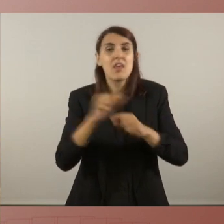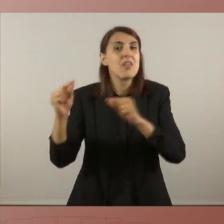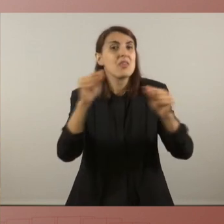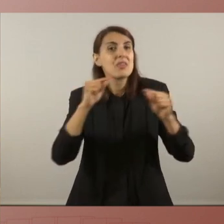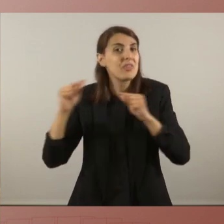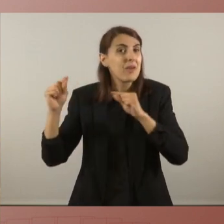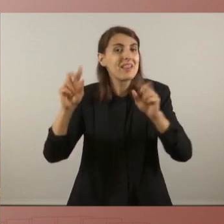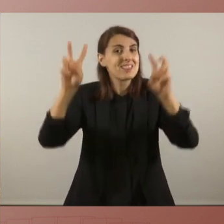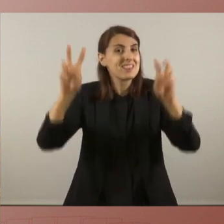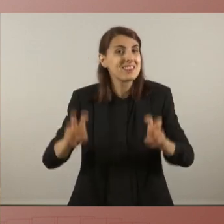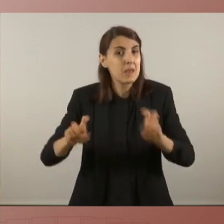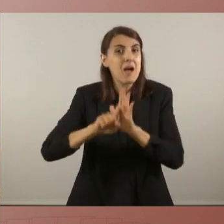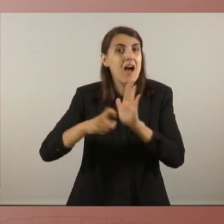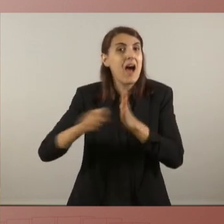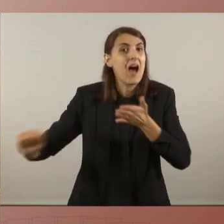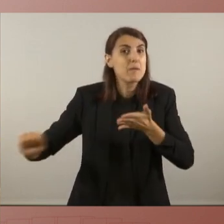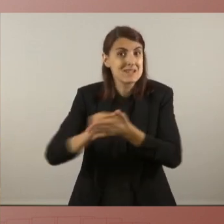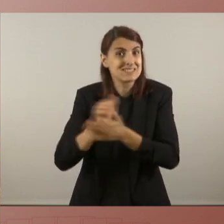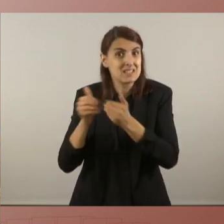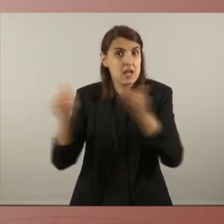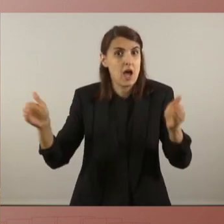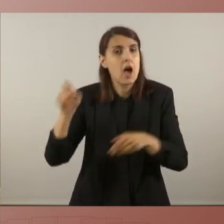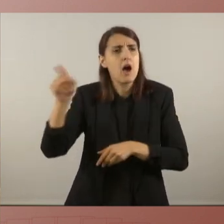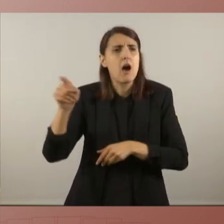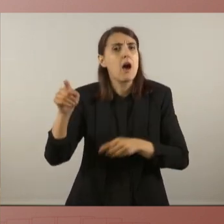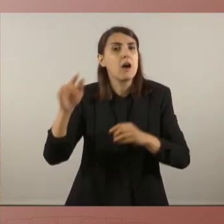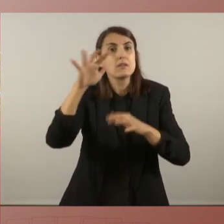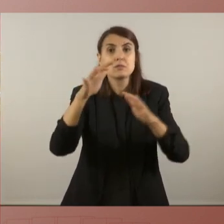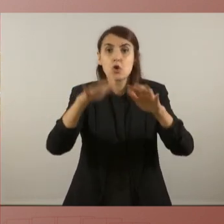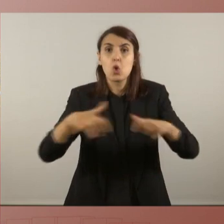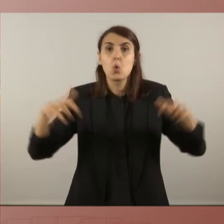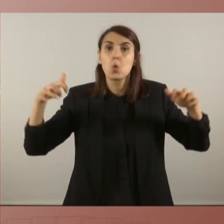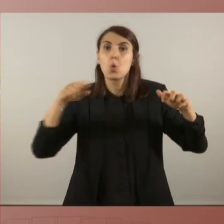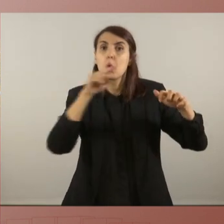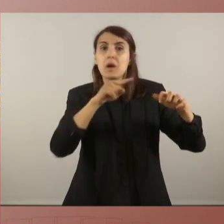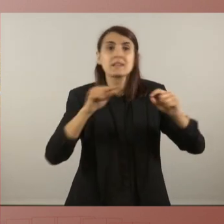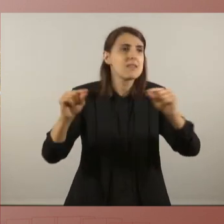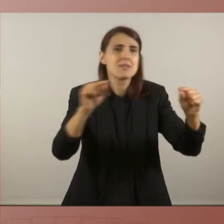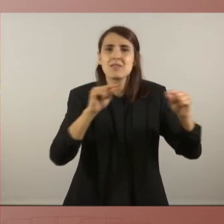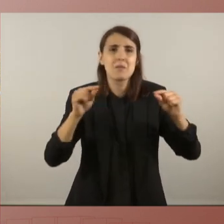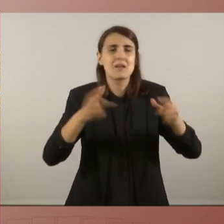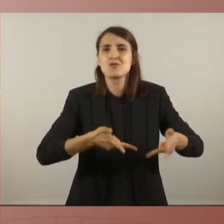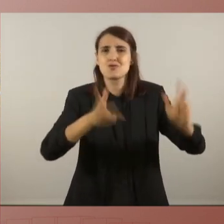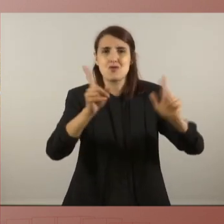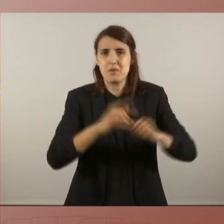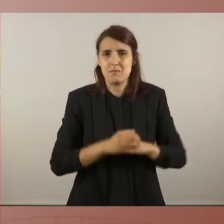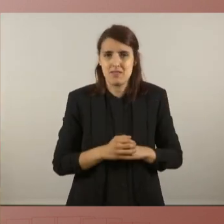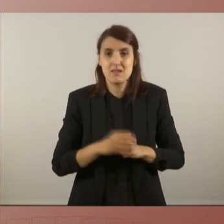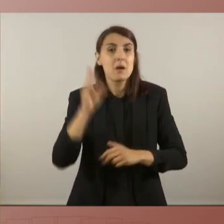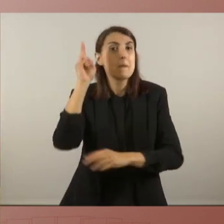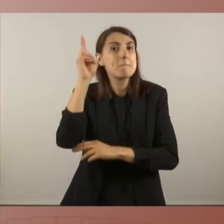Congresso. I li recordo que parlamentar, i aquí estem al Parlament, parlamentar vol dir parlar,